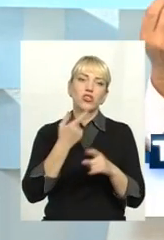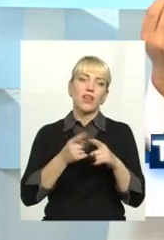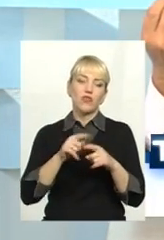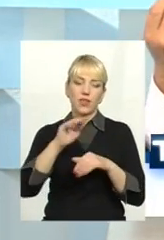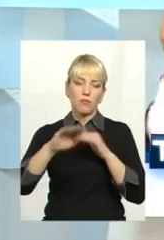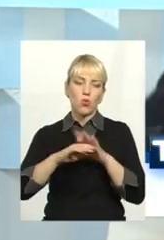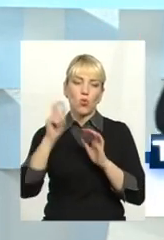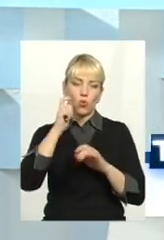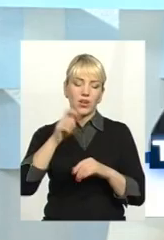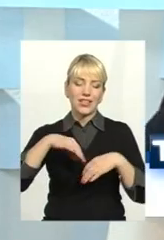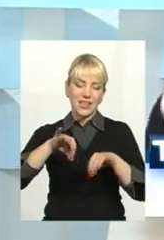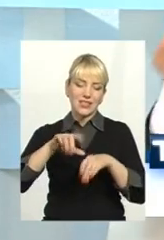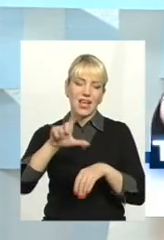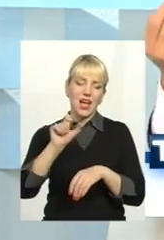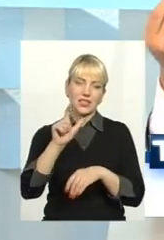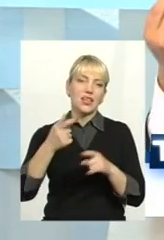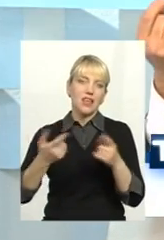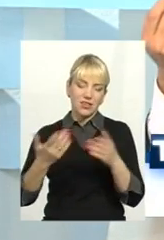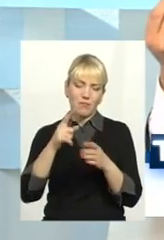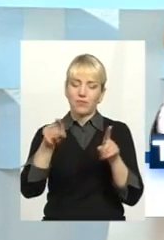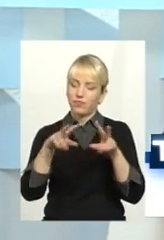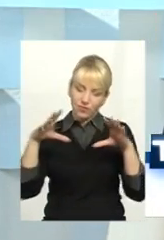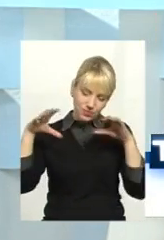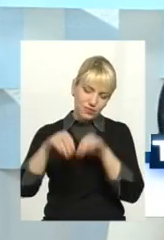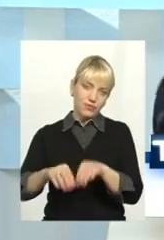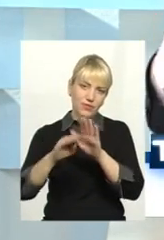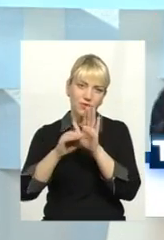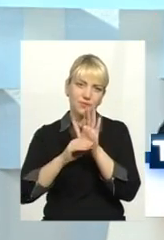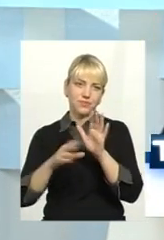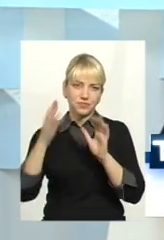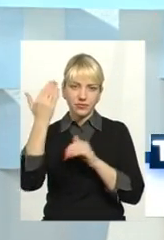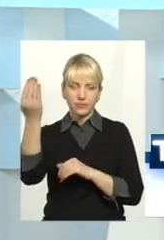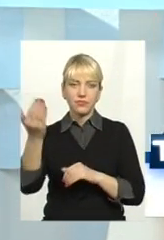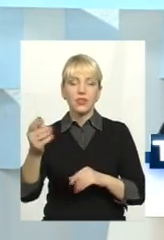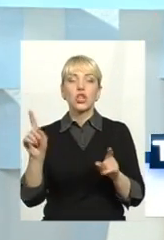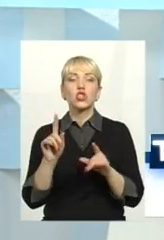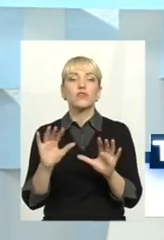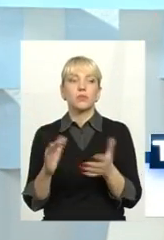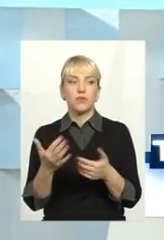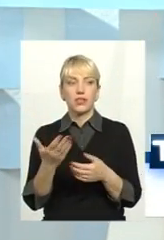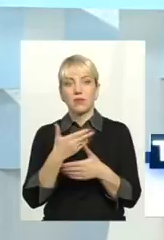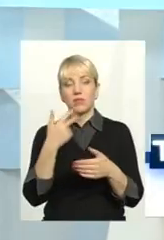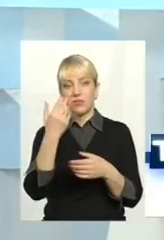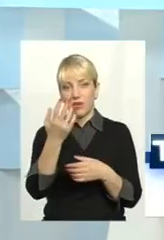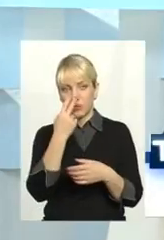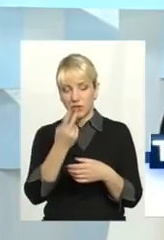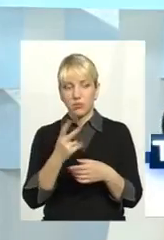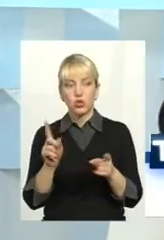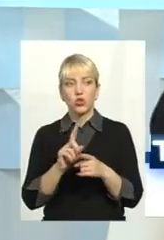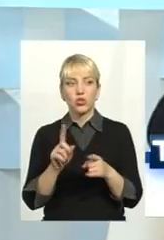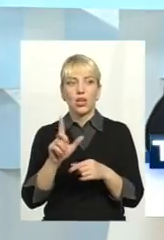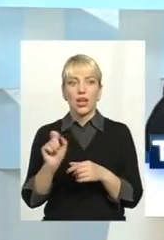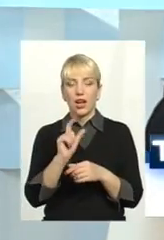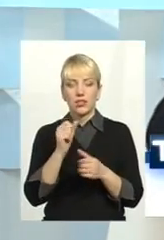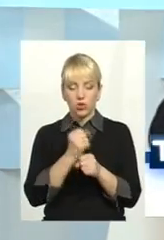Укртрансгазом, яке так само там в схемі, розумієте? А тепер дивіться, що відбувається. Ми з вами дивимося, що не той газ, ми